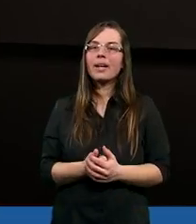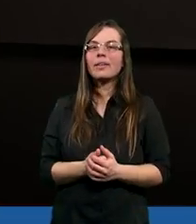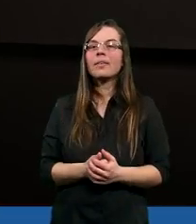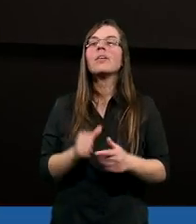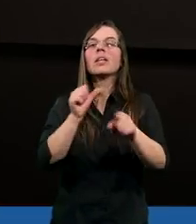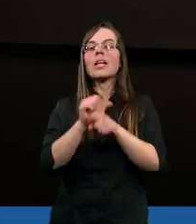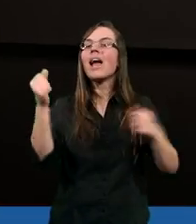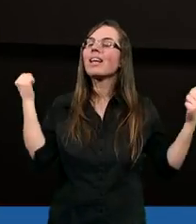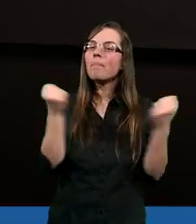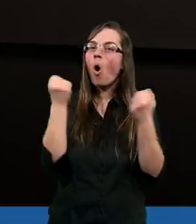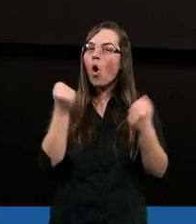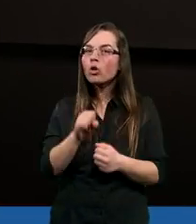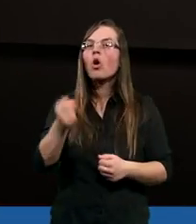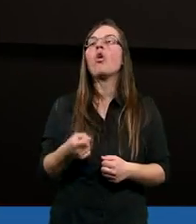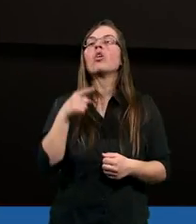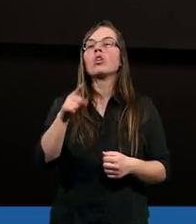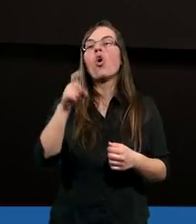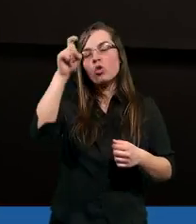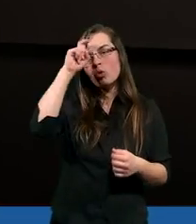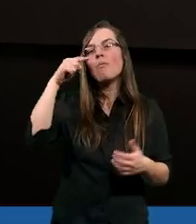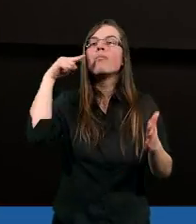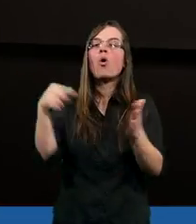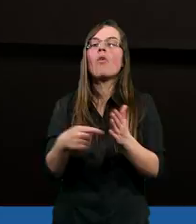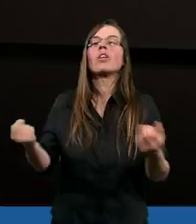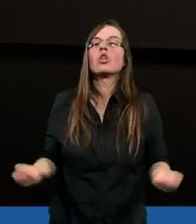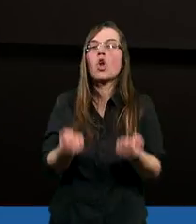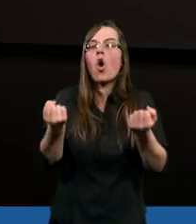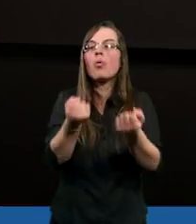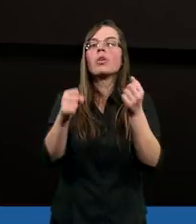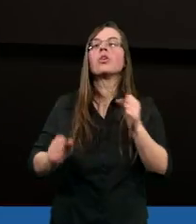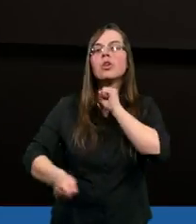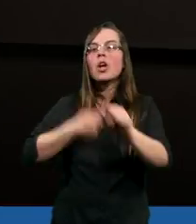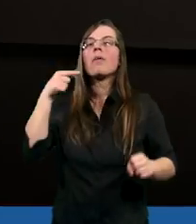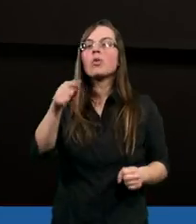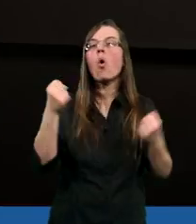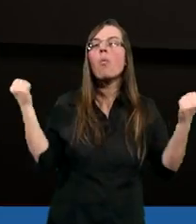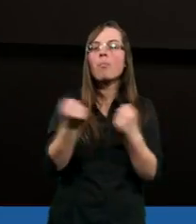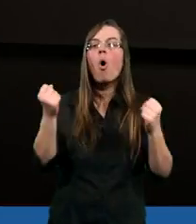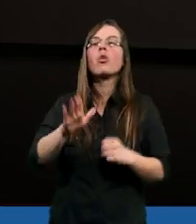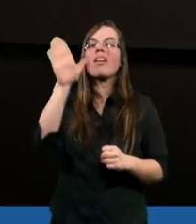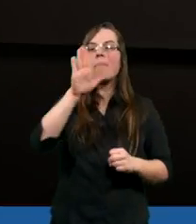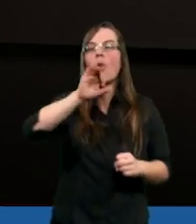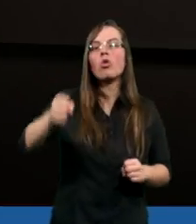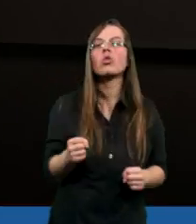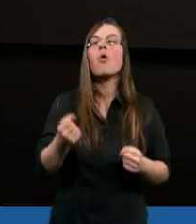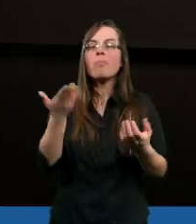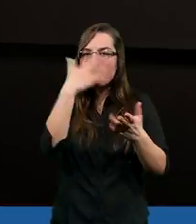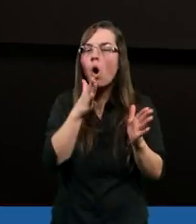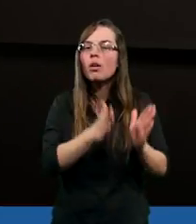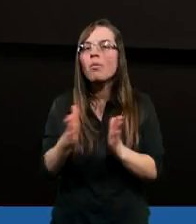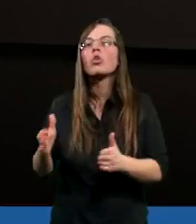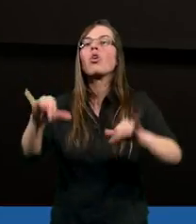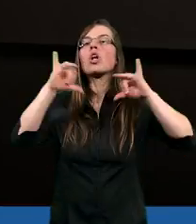jest mocą, to człowiek powinien dążyć, żeby tą moc posiąść i